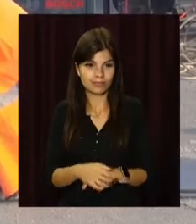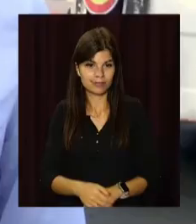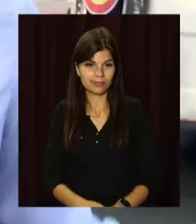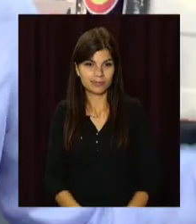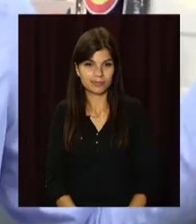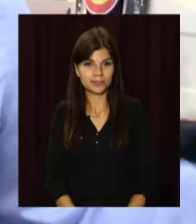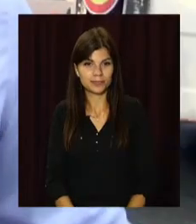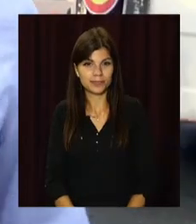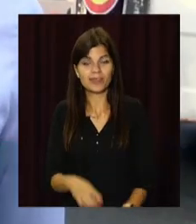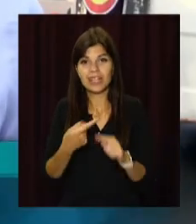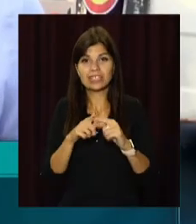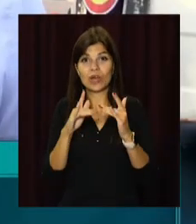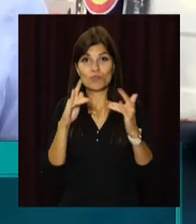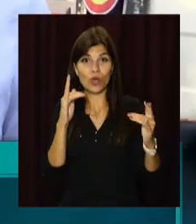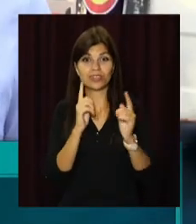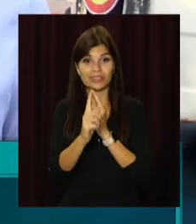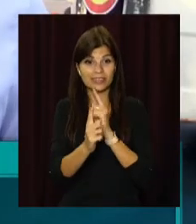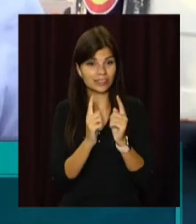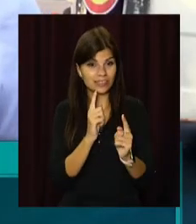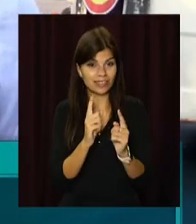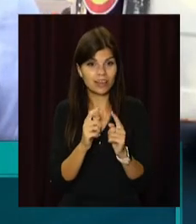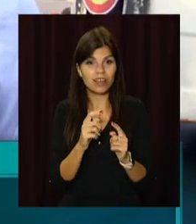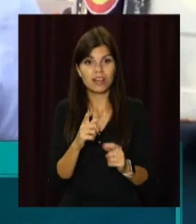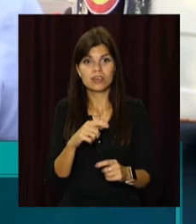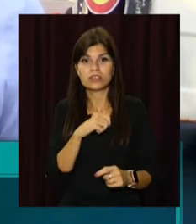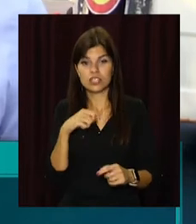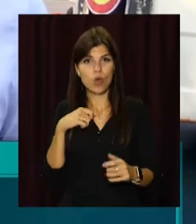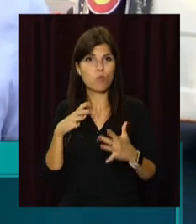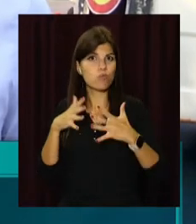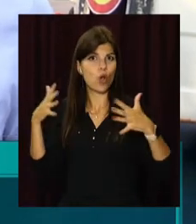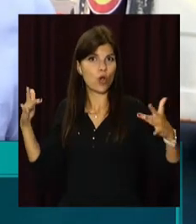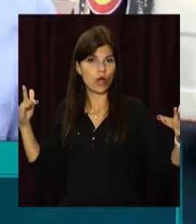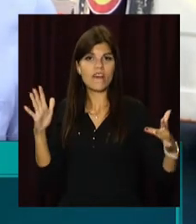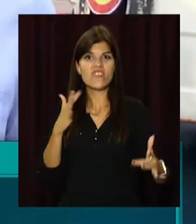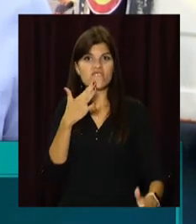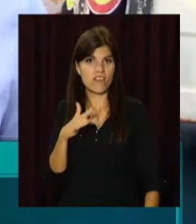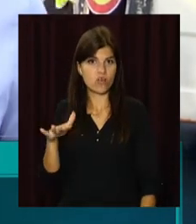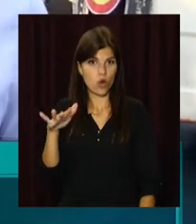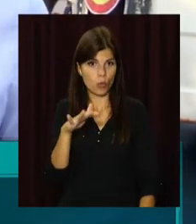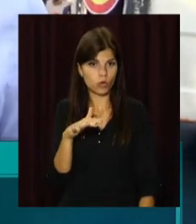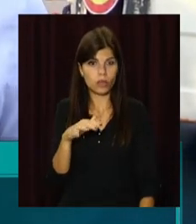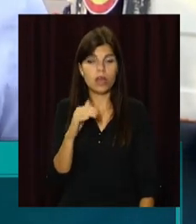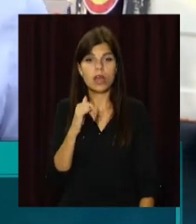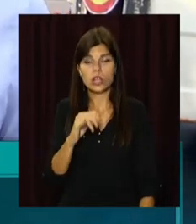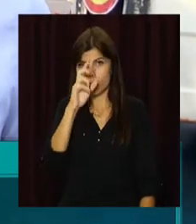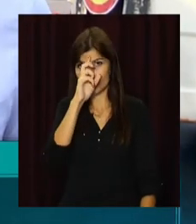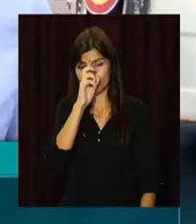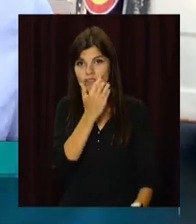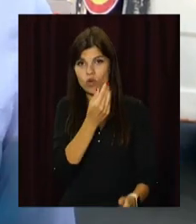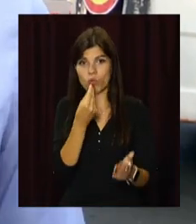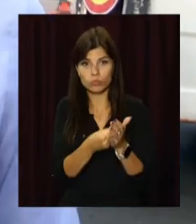Цей мостовий перехід, найдовший мостовий перехід в Європі. Для міського бюджету